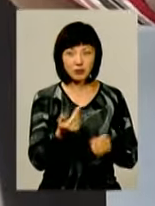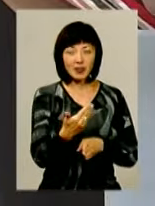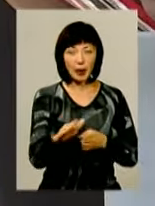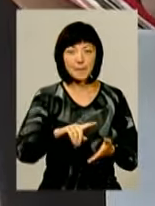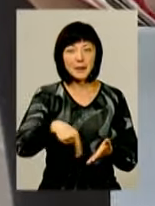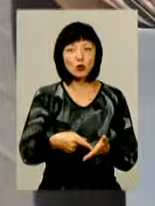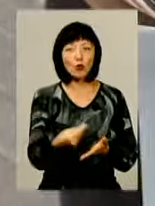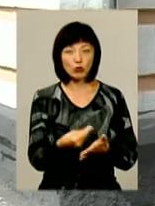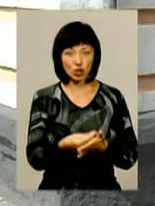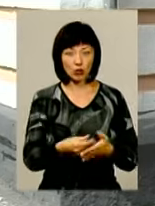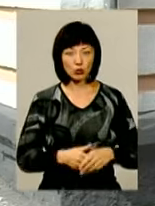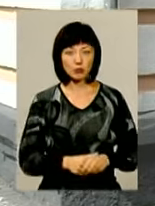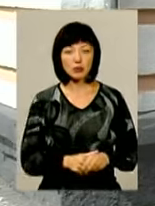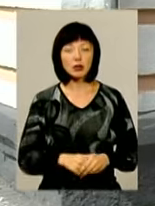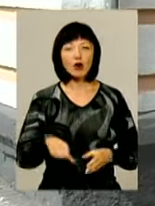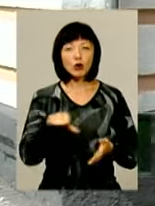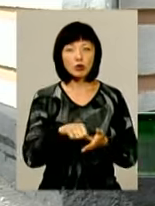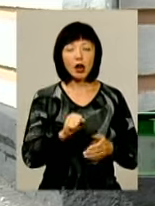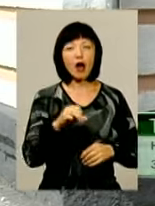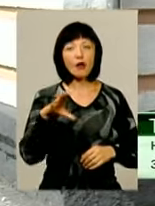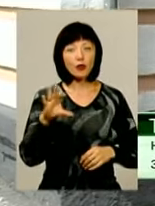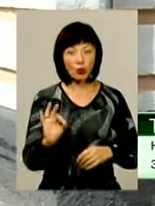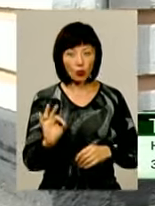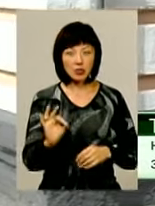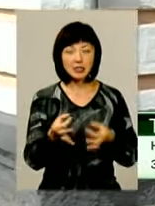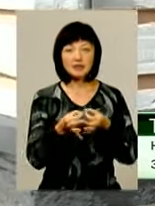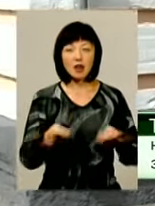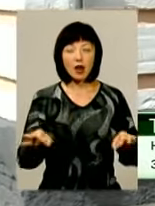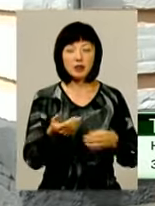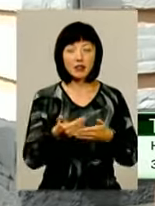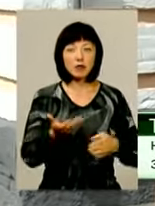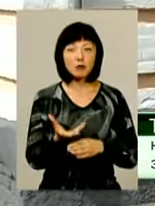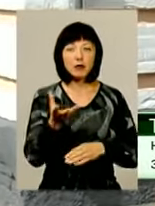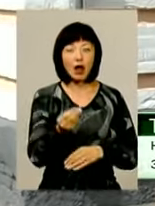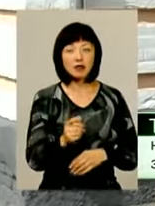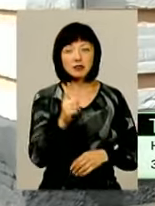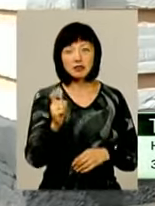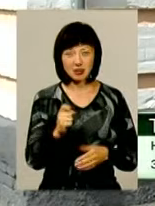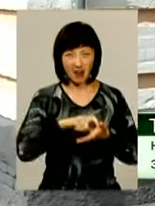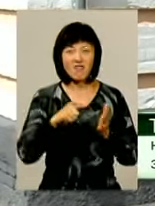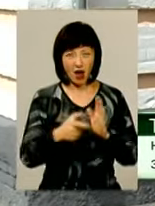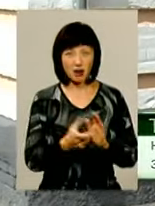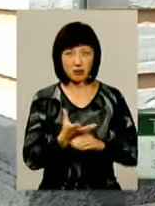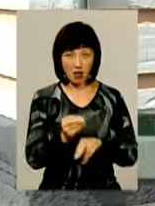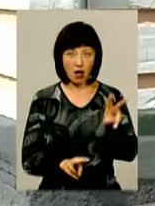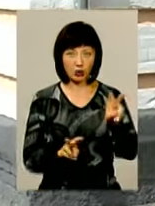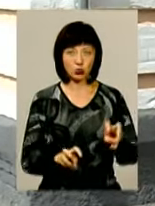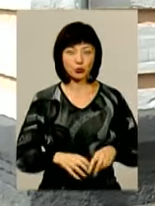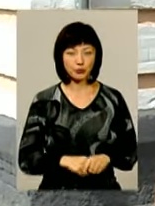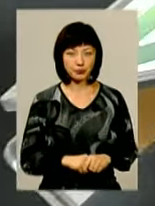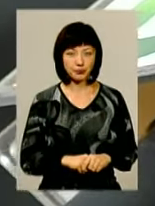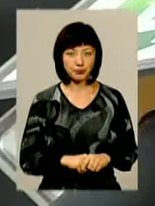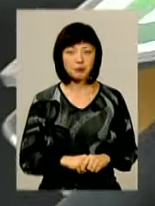із міської казни. Учасники АТО звільняються від плати за утримання будинків і споруд. В народі це називається